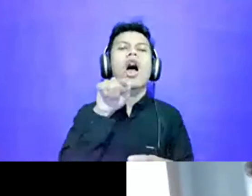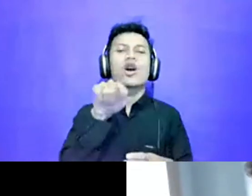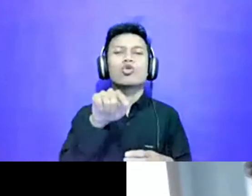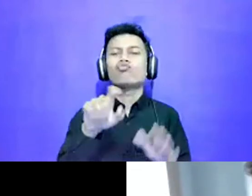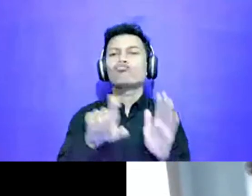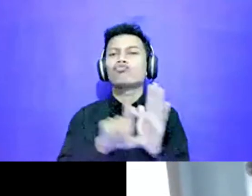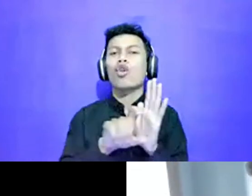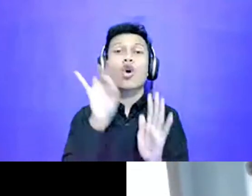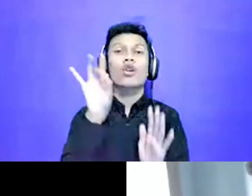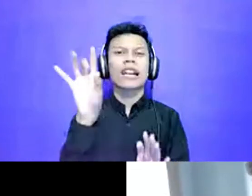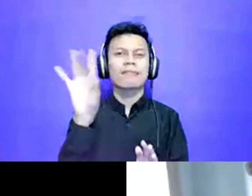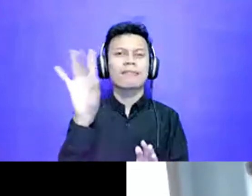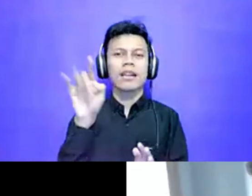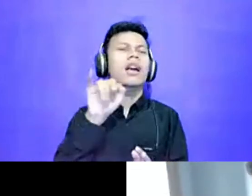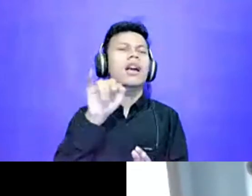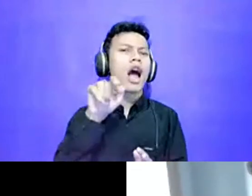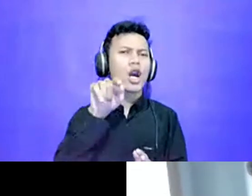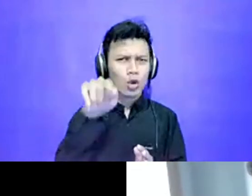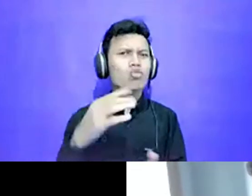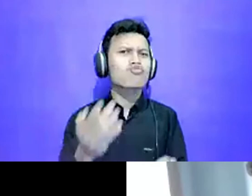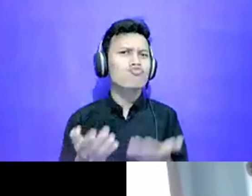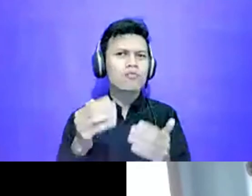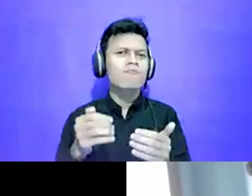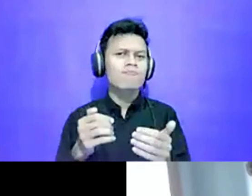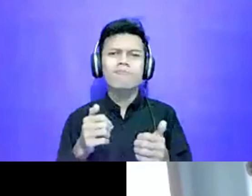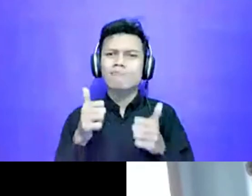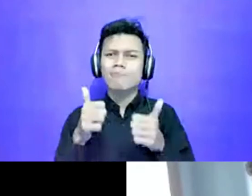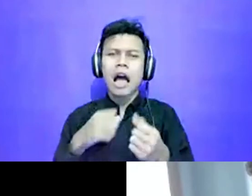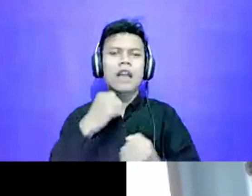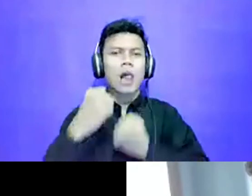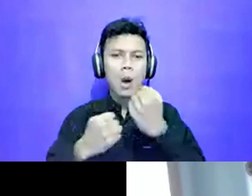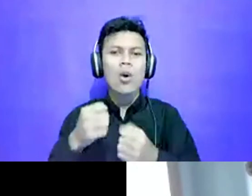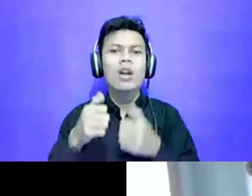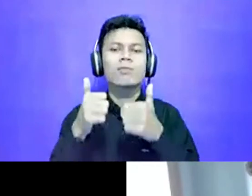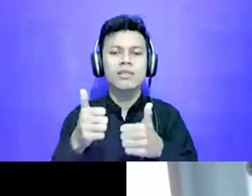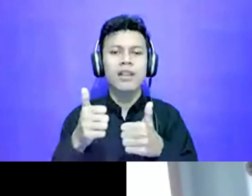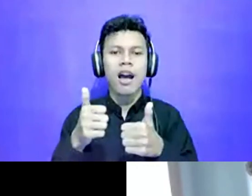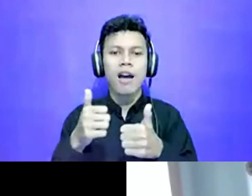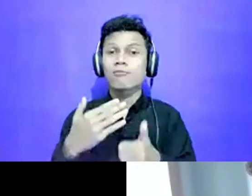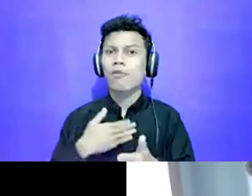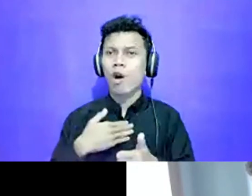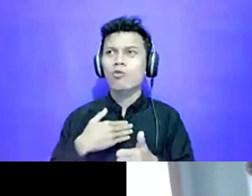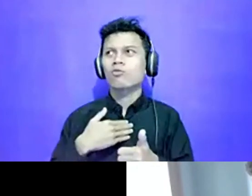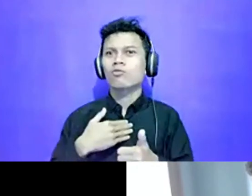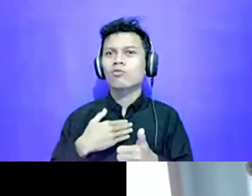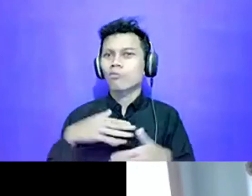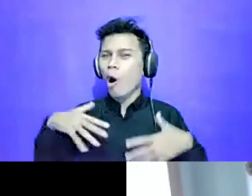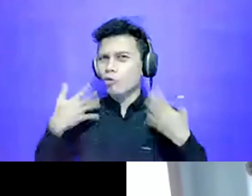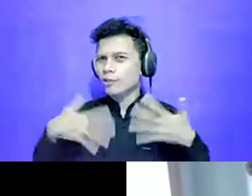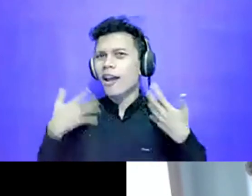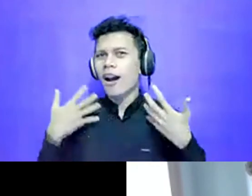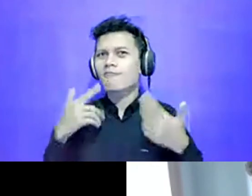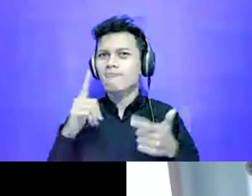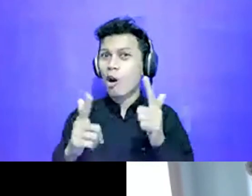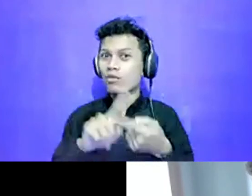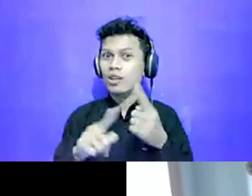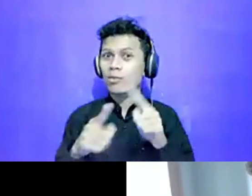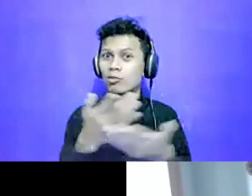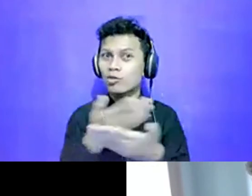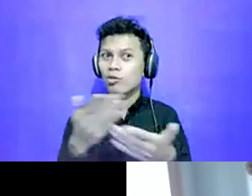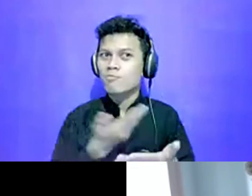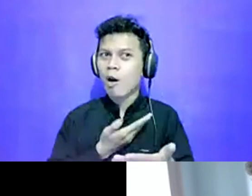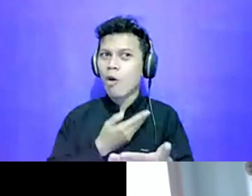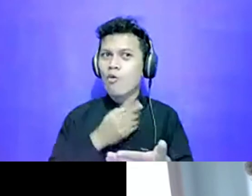Menurutku sangat mungkin itu dilakukan. Aku akan inilah, senang aku kalau misalnya teman-teman mau bikin